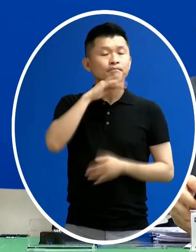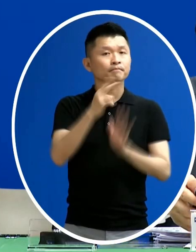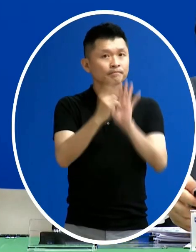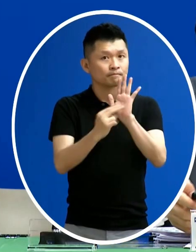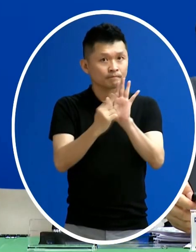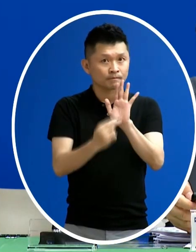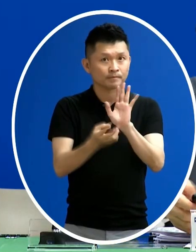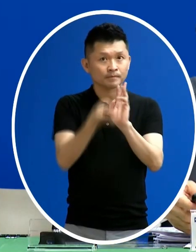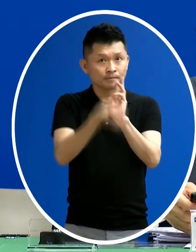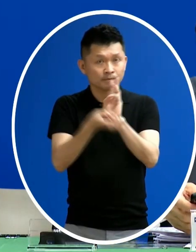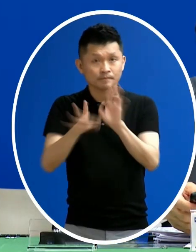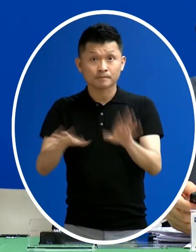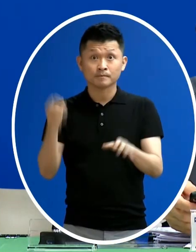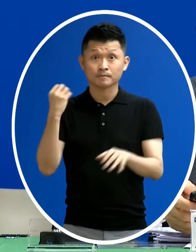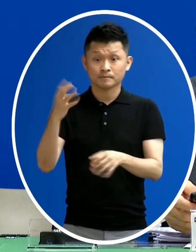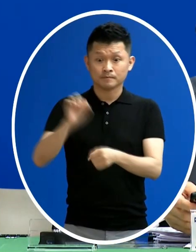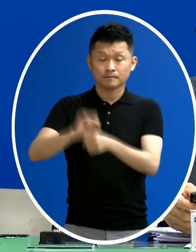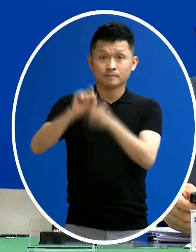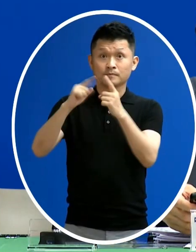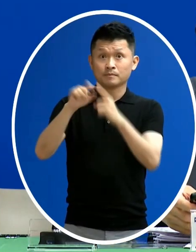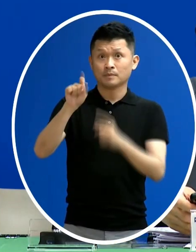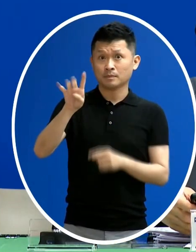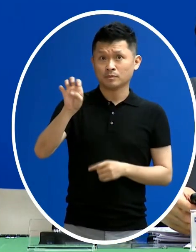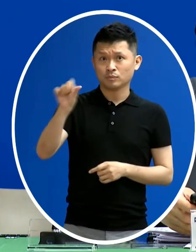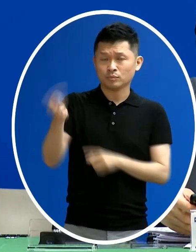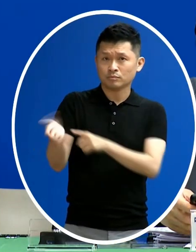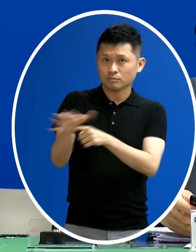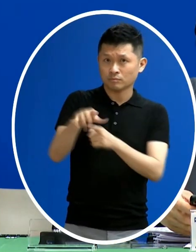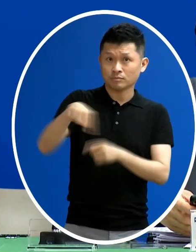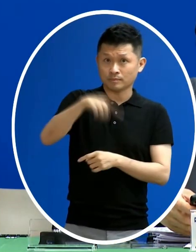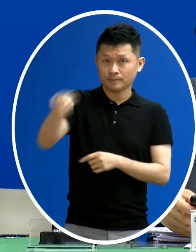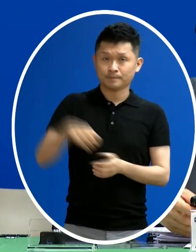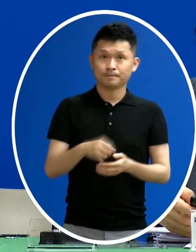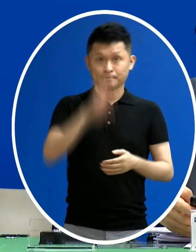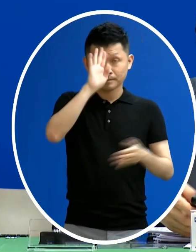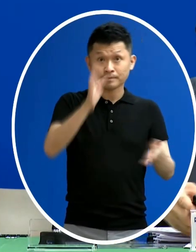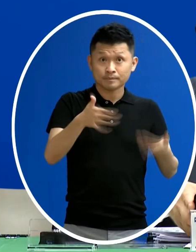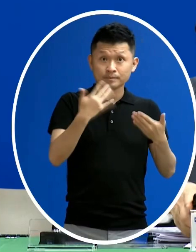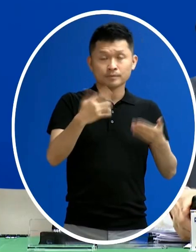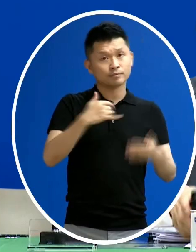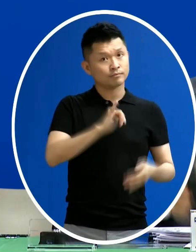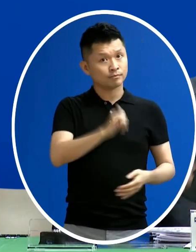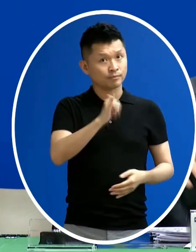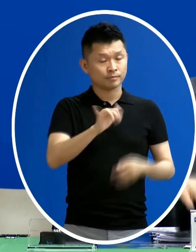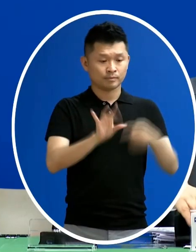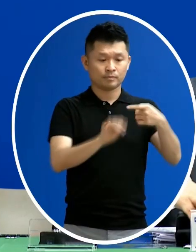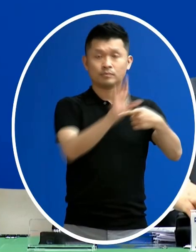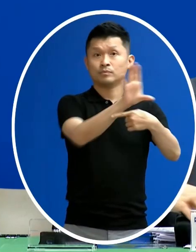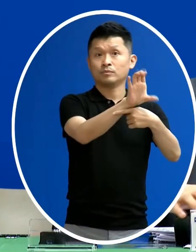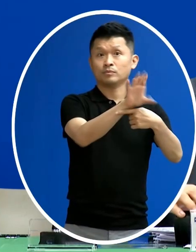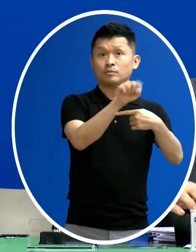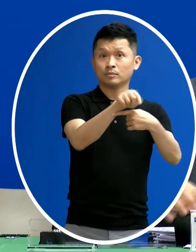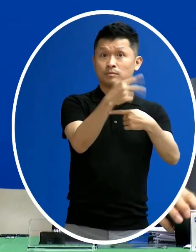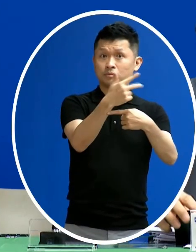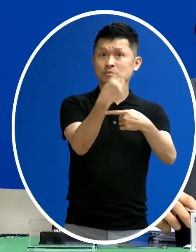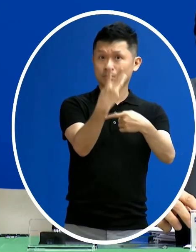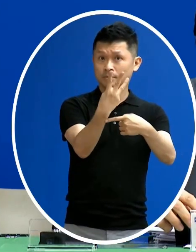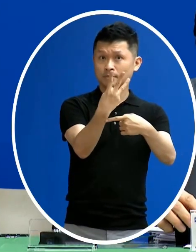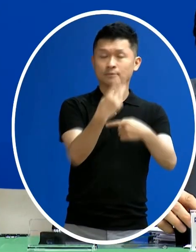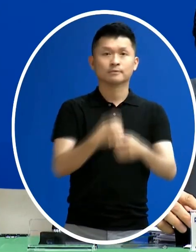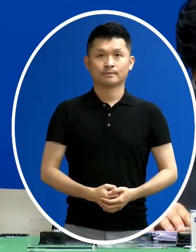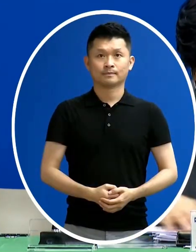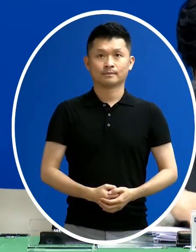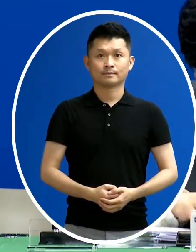再說明有這個今天新增145例的死亡個案 目前輕症無症狀的比例仍然是在99.73%